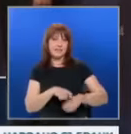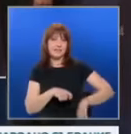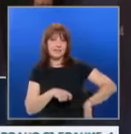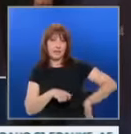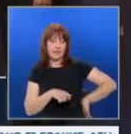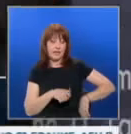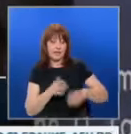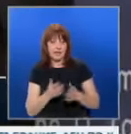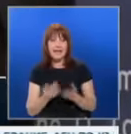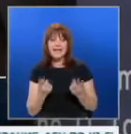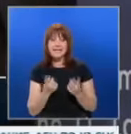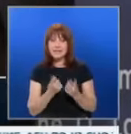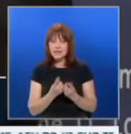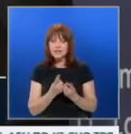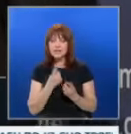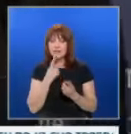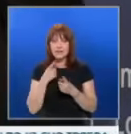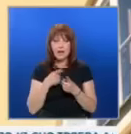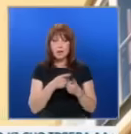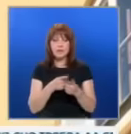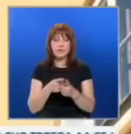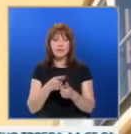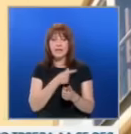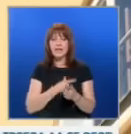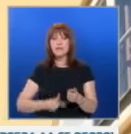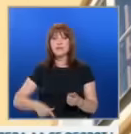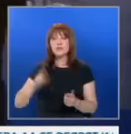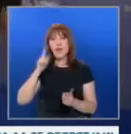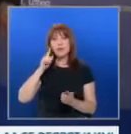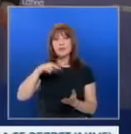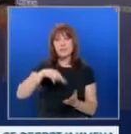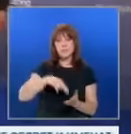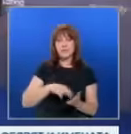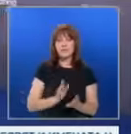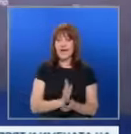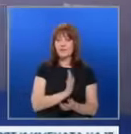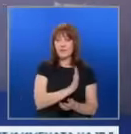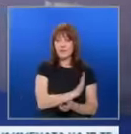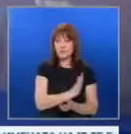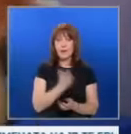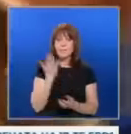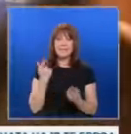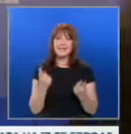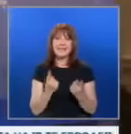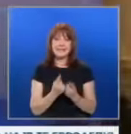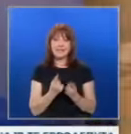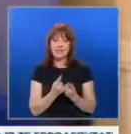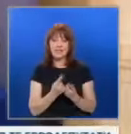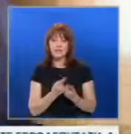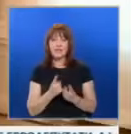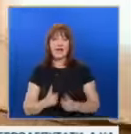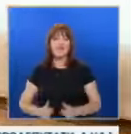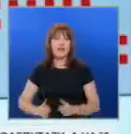срещата в Рига е да координира националните позиции на страните от източния фланг преди срещата на върха на НАТО в Вашингтон.